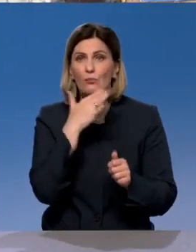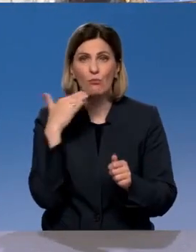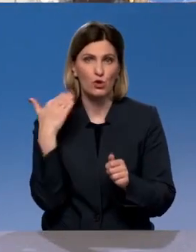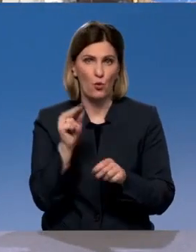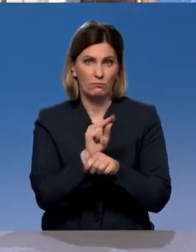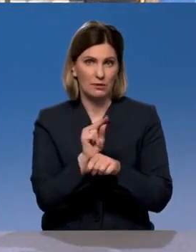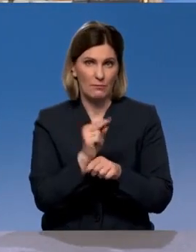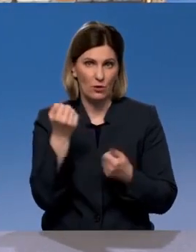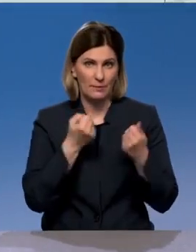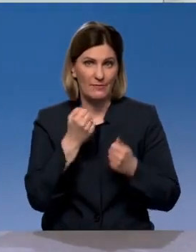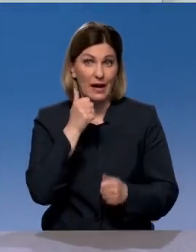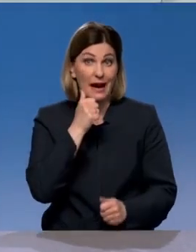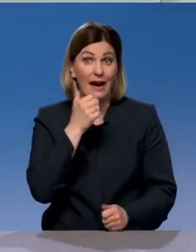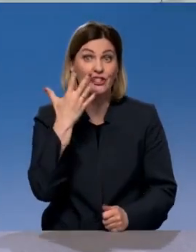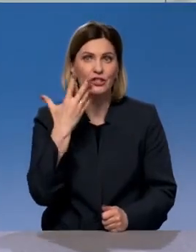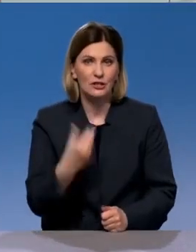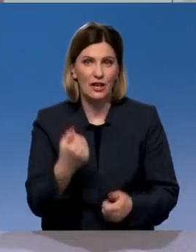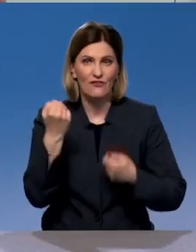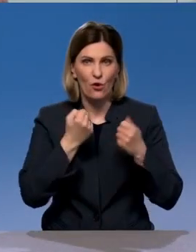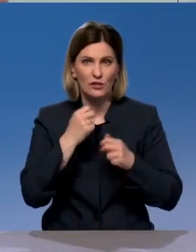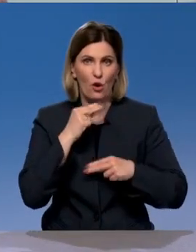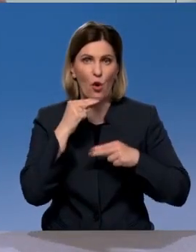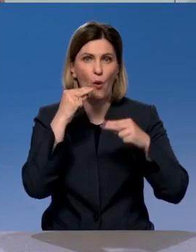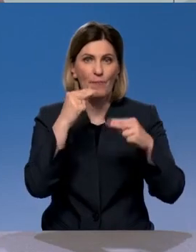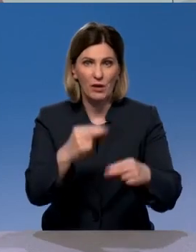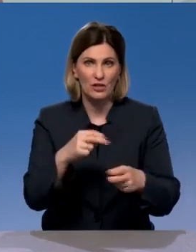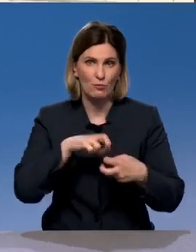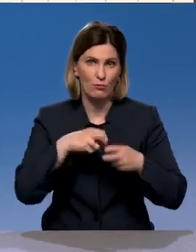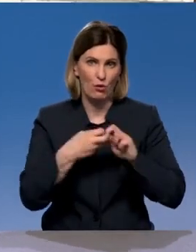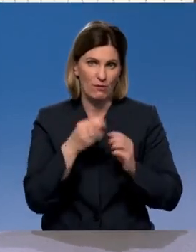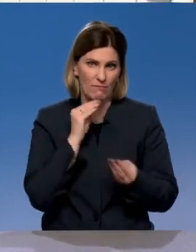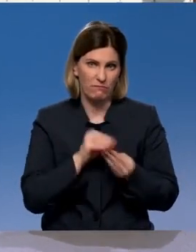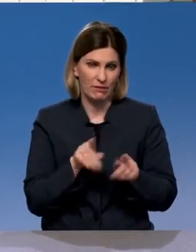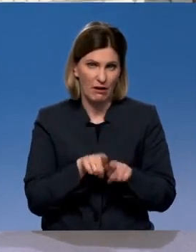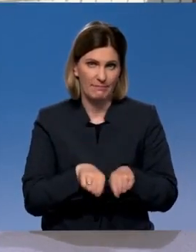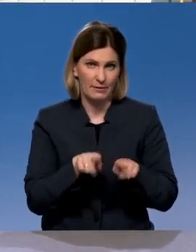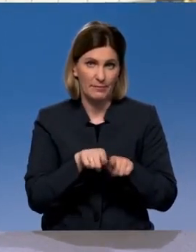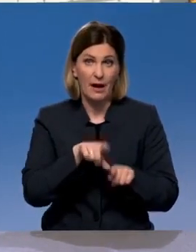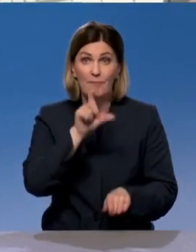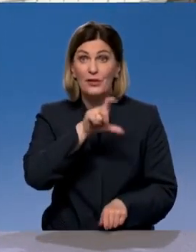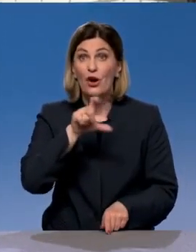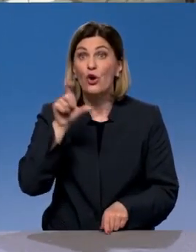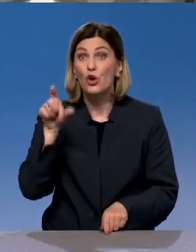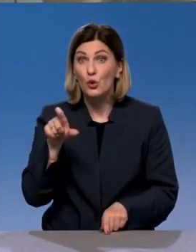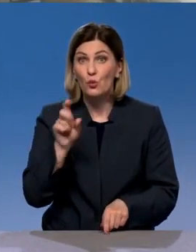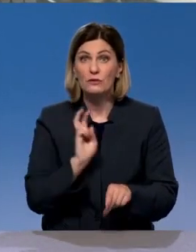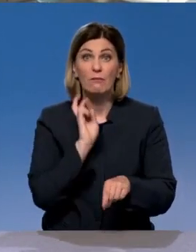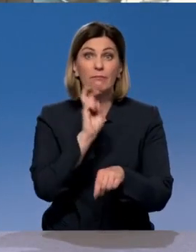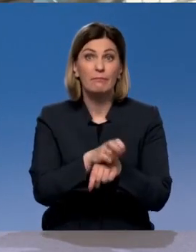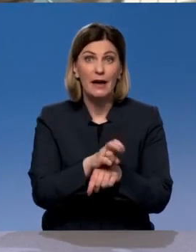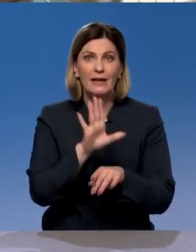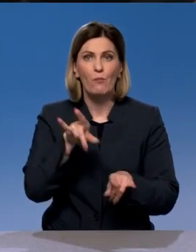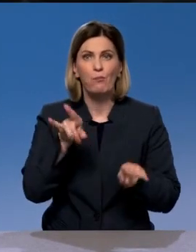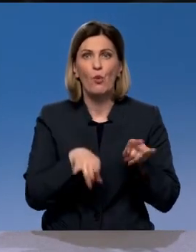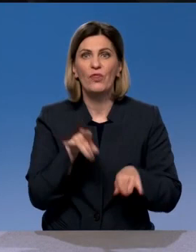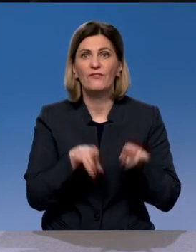из них. Каждый день водители обращаются к нему с одними и теми же проблемами. Люди приезжают в основном с поломной подвеской,